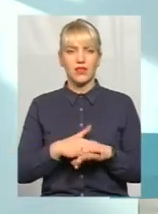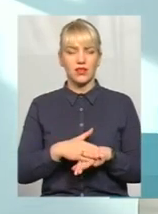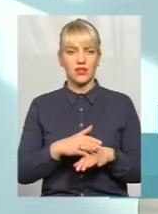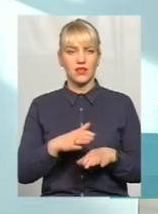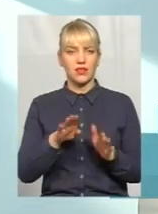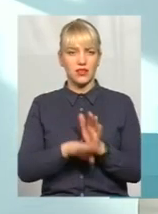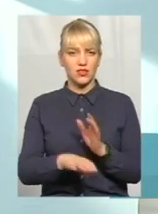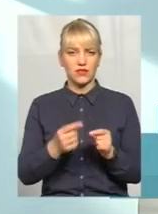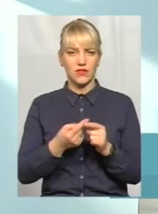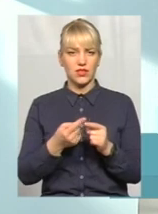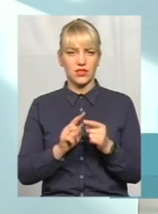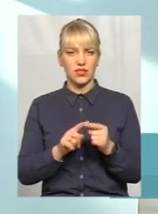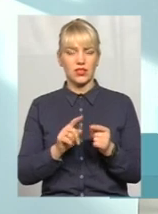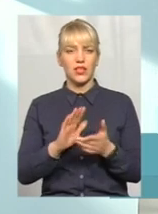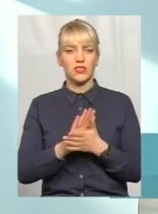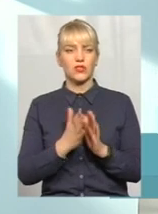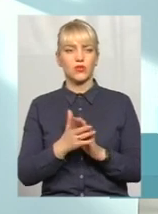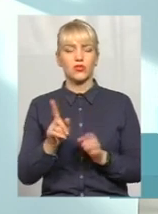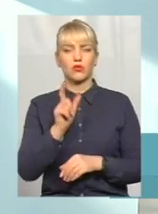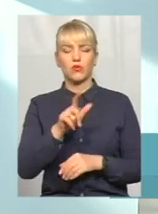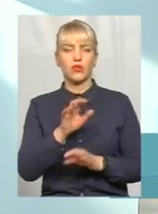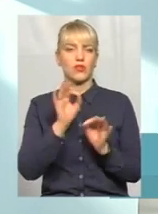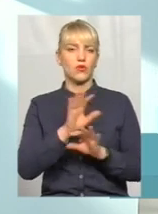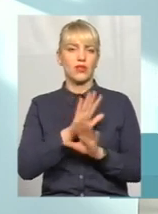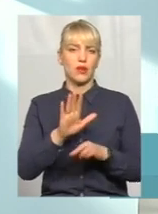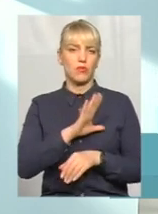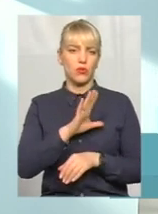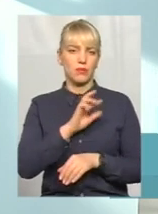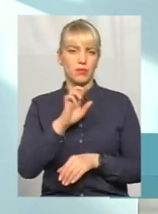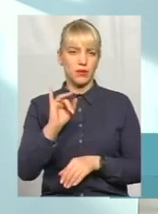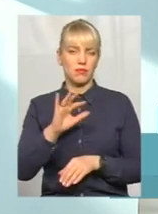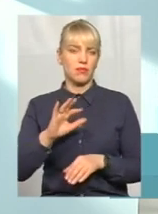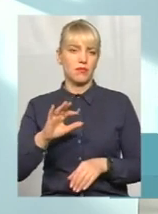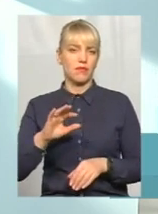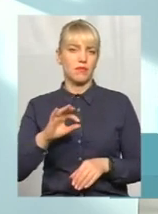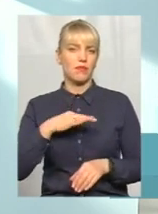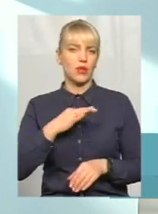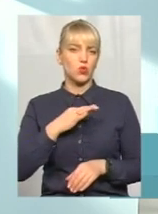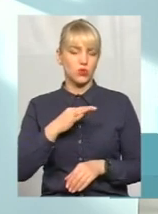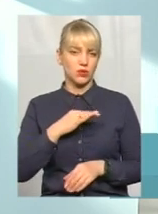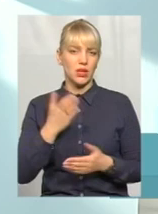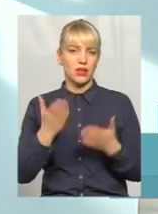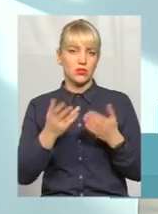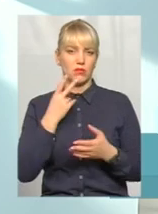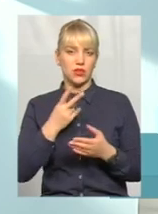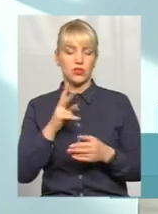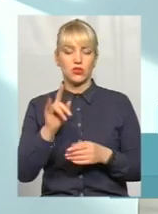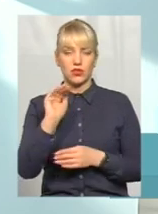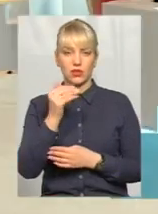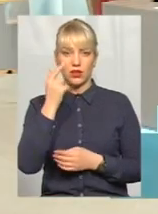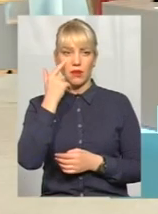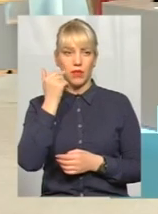ситуації, це, щоб ніколи люди не були байдужими. Я скажу більше, навіть коли ви йдете по місту і ви бачите, що дитина плаче